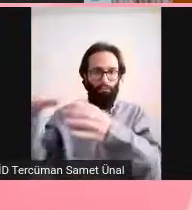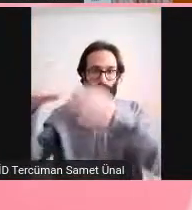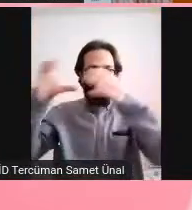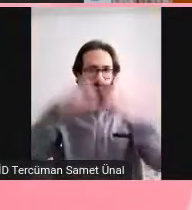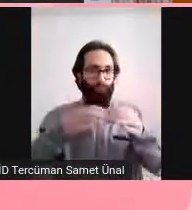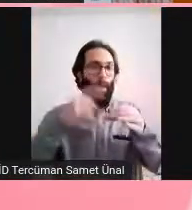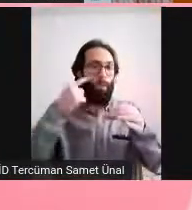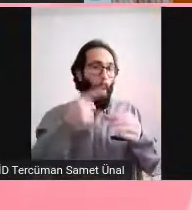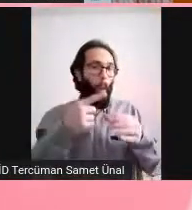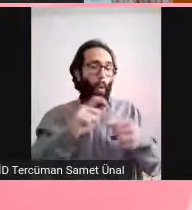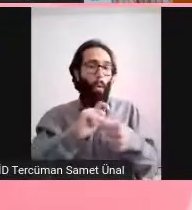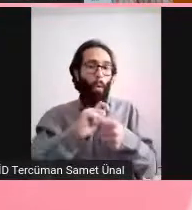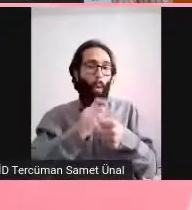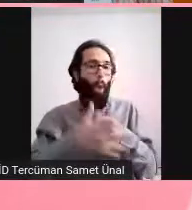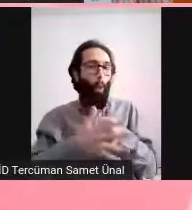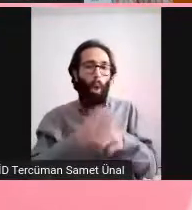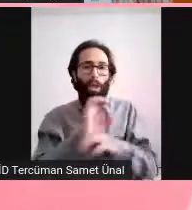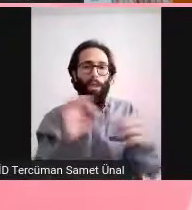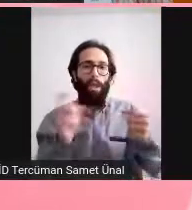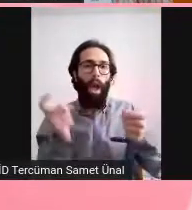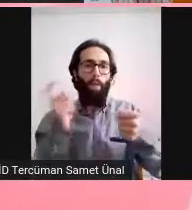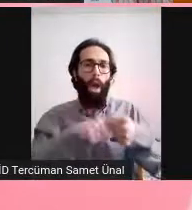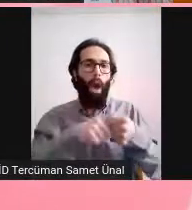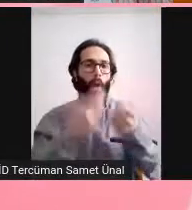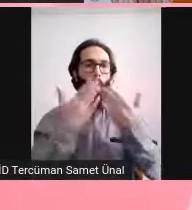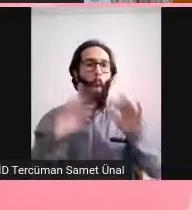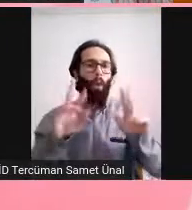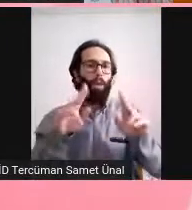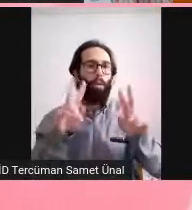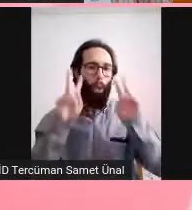enfeksiyon yok. Yani bayağı kafa karıştırıcı bir şey.